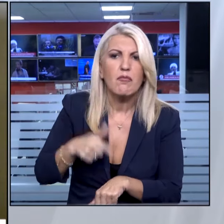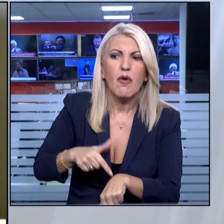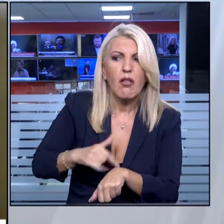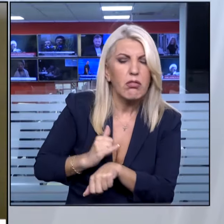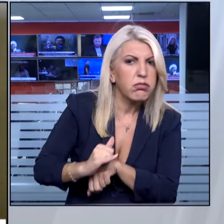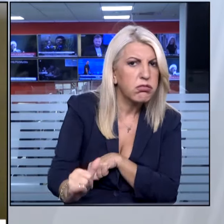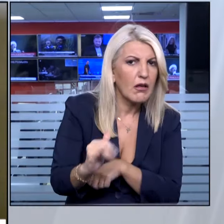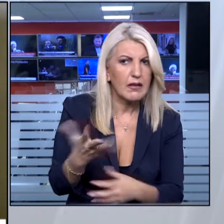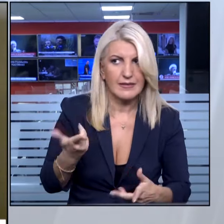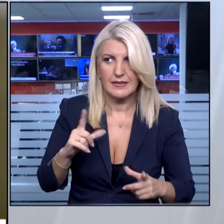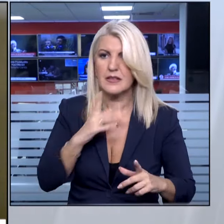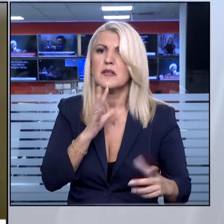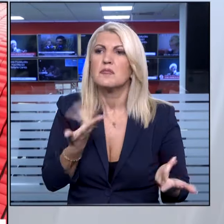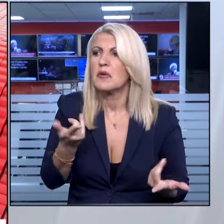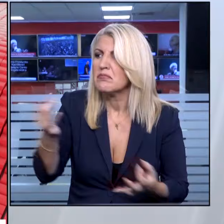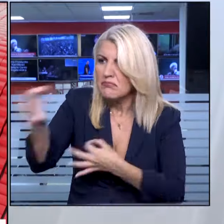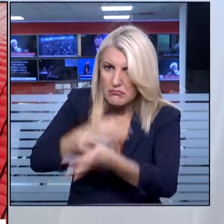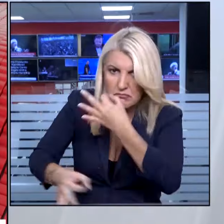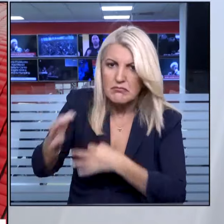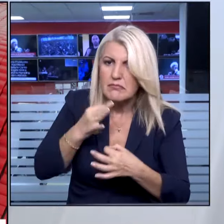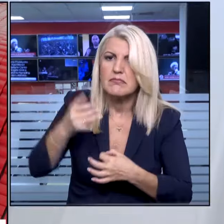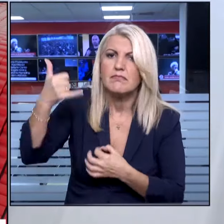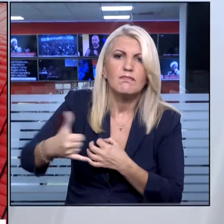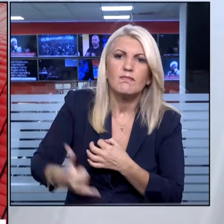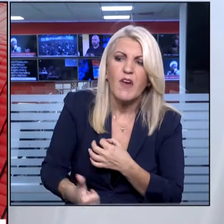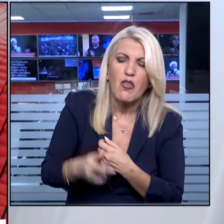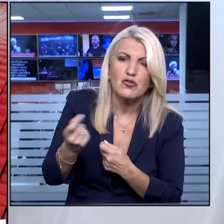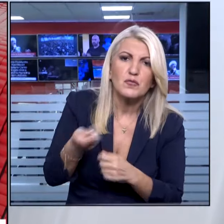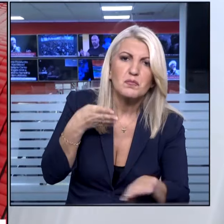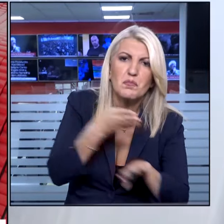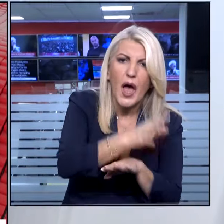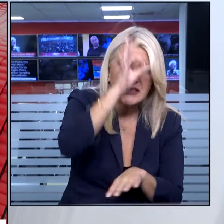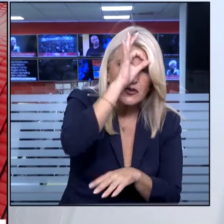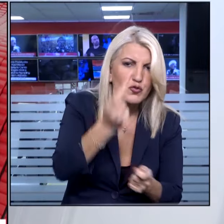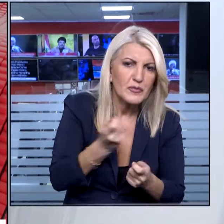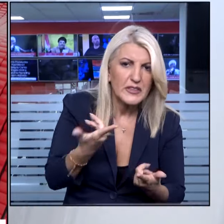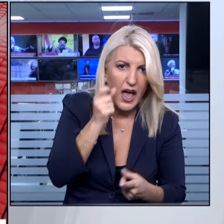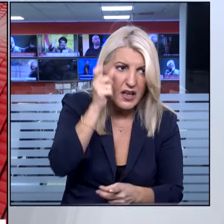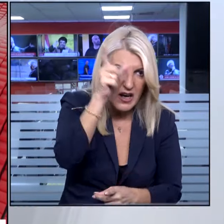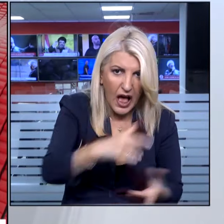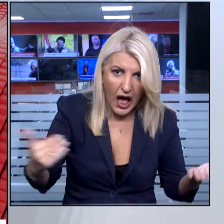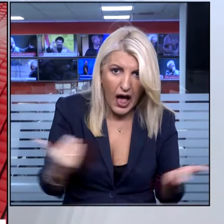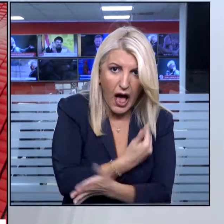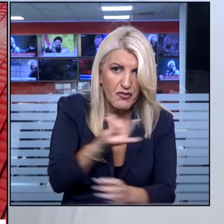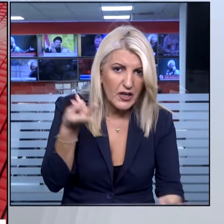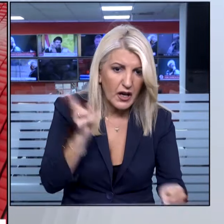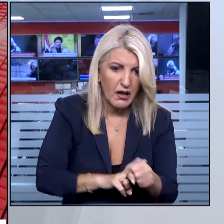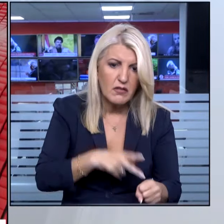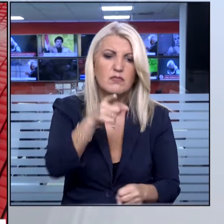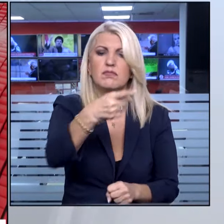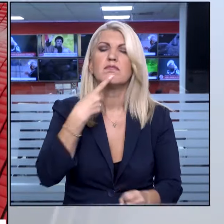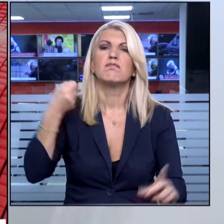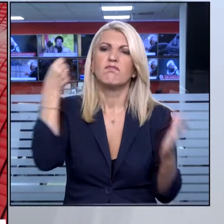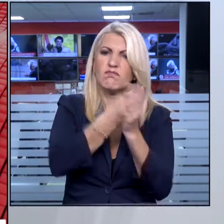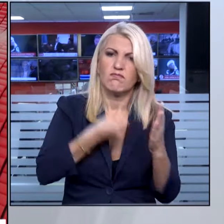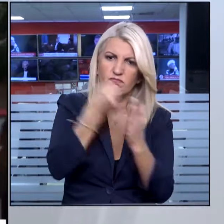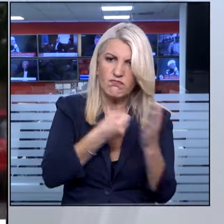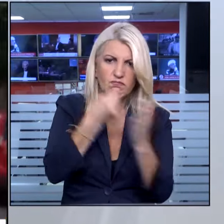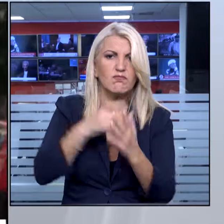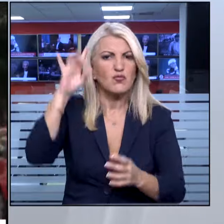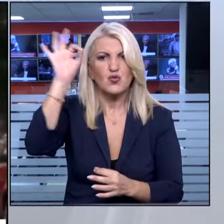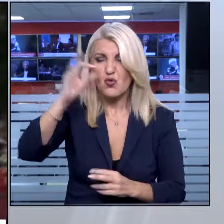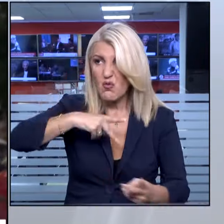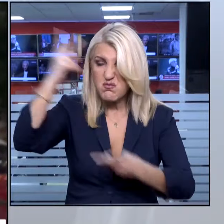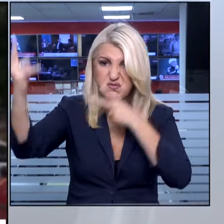επικοινωνιακή διαχείριση είναι απαράδεκτη. Θα αγωνιστούμε για να με μείνει καμία σκιά, για να μην μείνει ατιμόρητη η αστυνομική αυθαιρεσία.